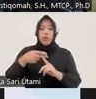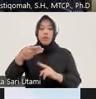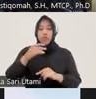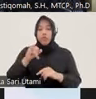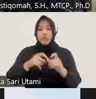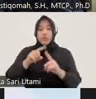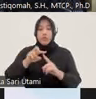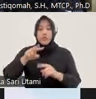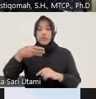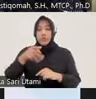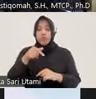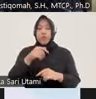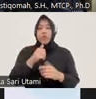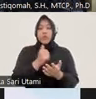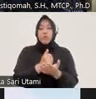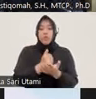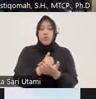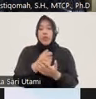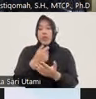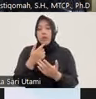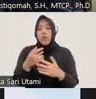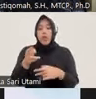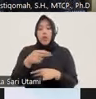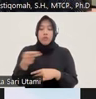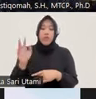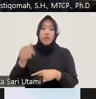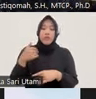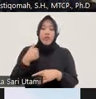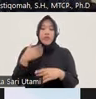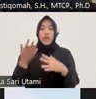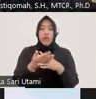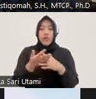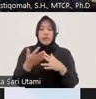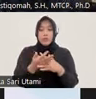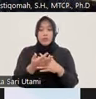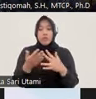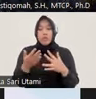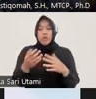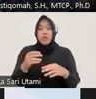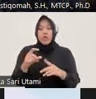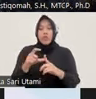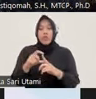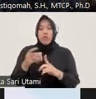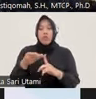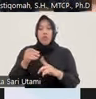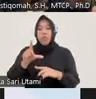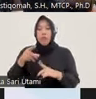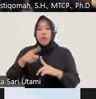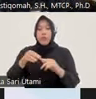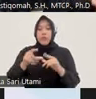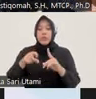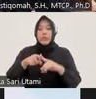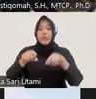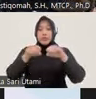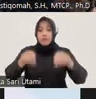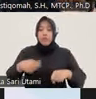keadilan restoratif itu sendiri memang Indonesia masih menganut asas double track system dimana ada tindakan pidana dan juga ada